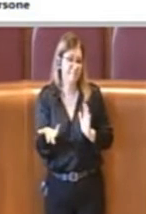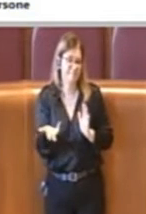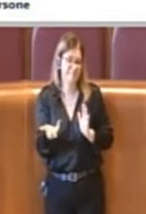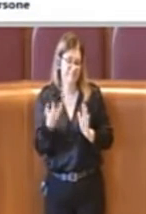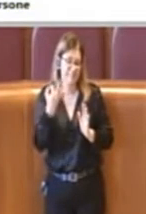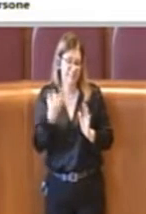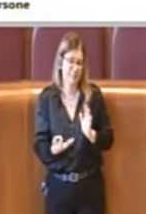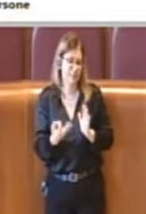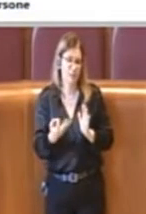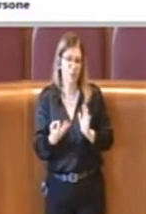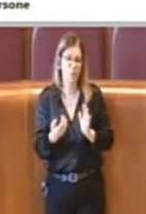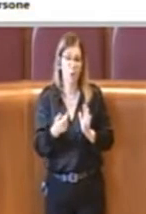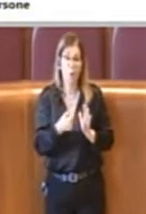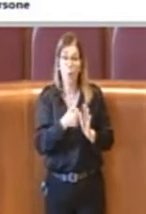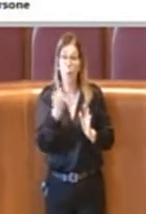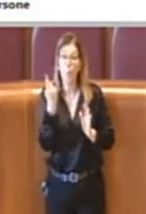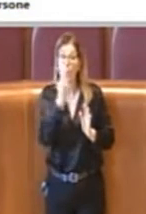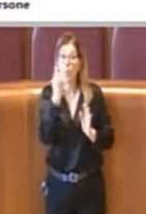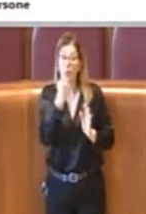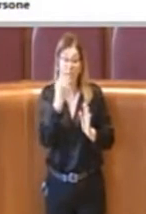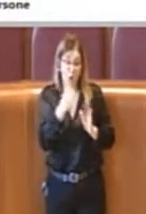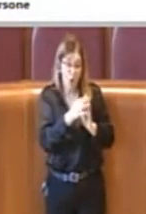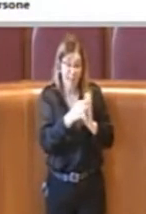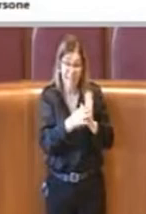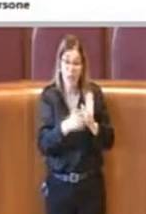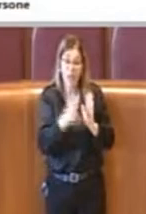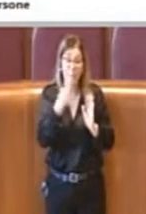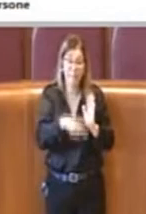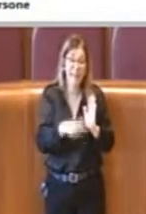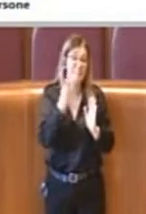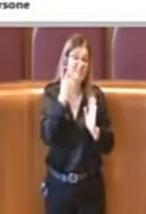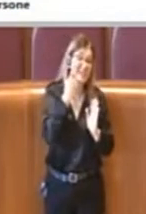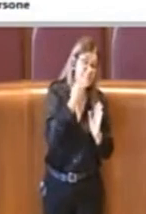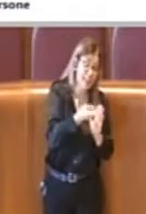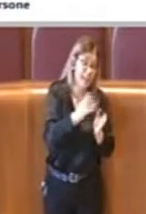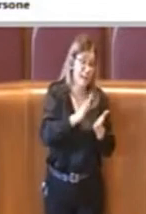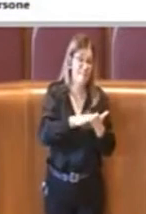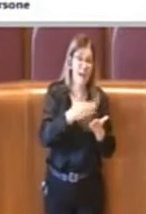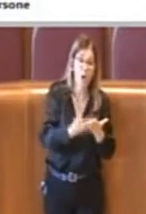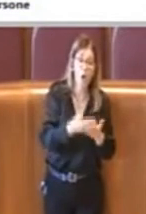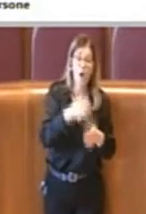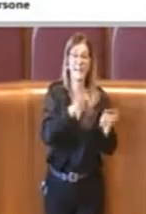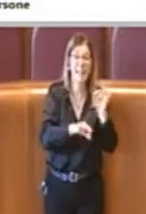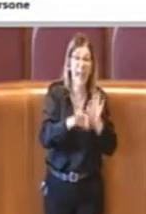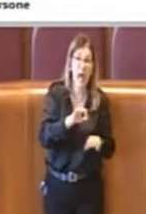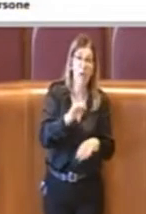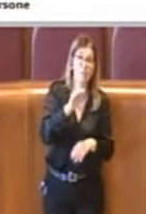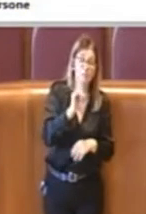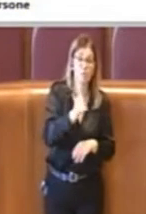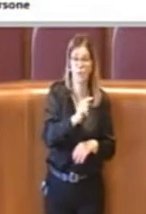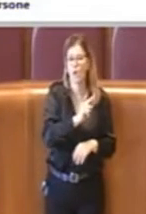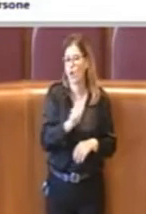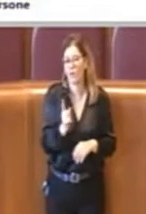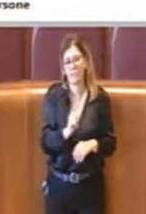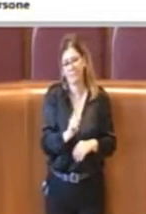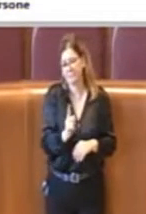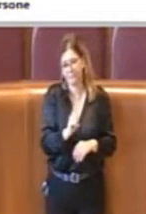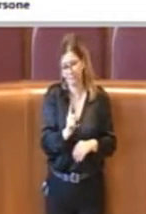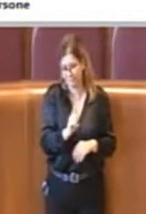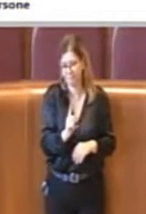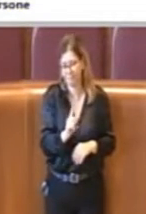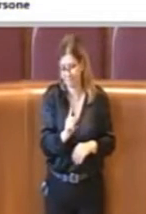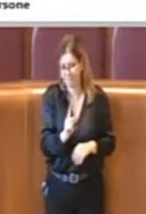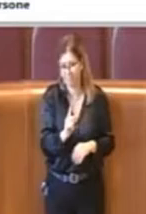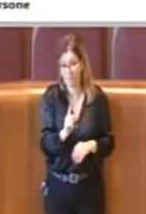solo l'unico criterio sul quale valutare l'efficacia di un ruolo di un teatro e che alla riapertura